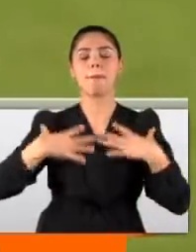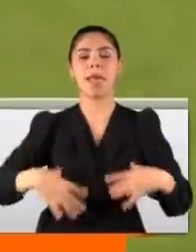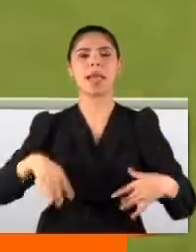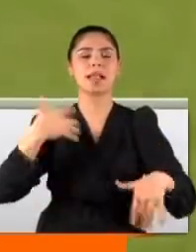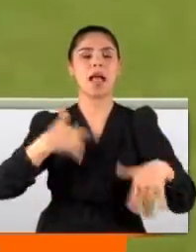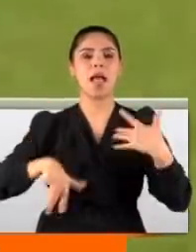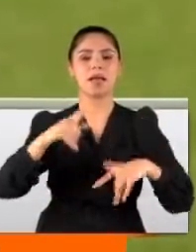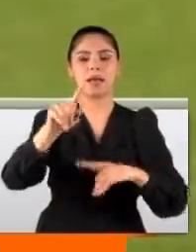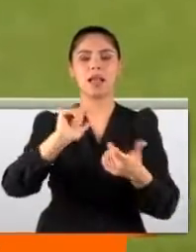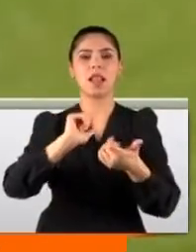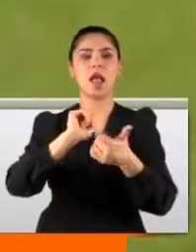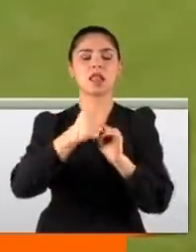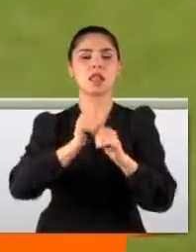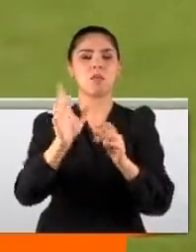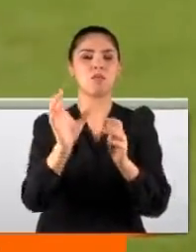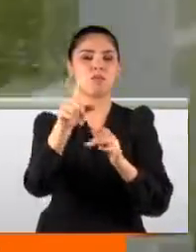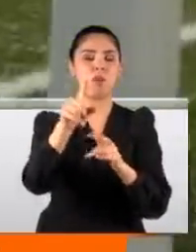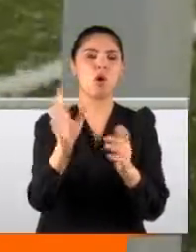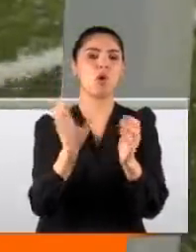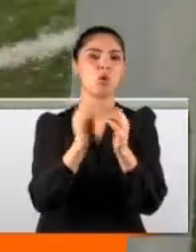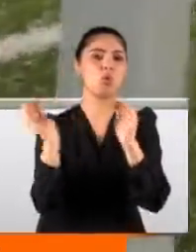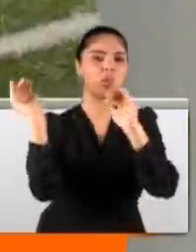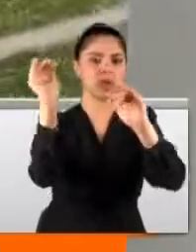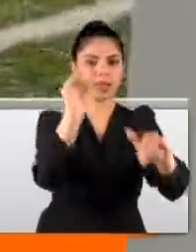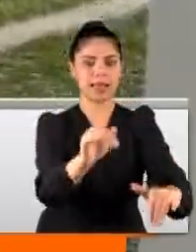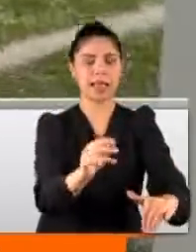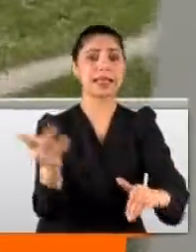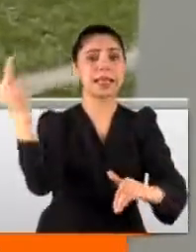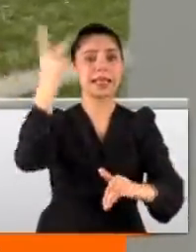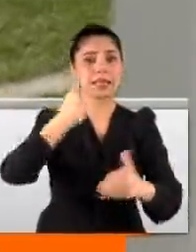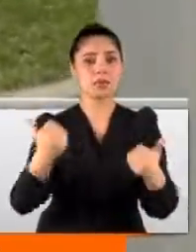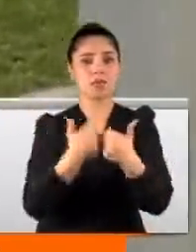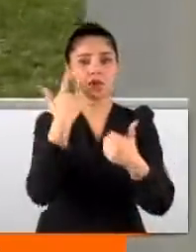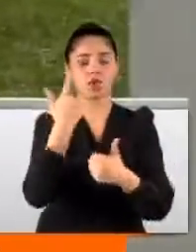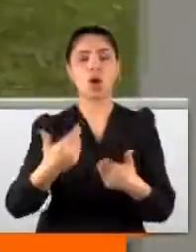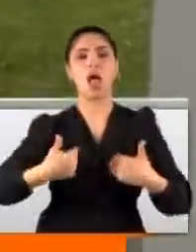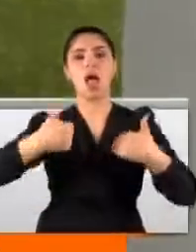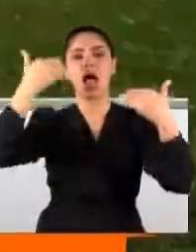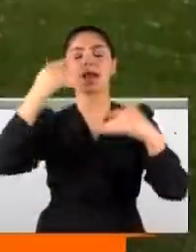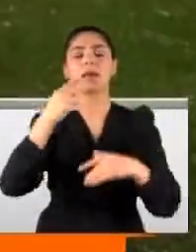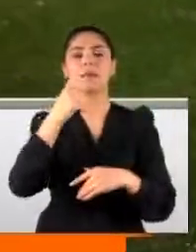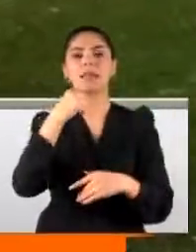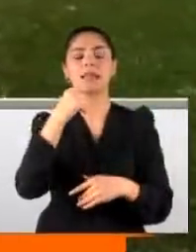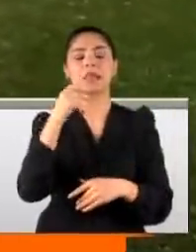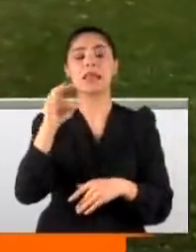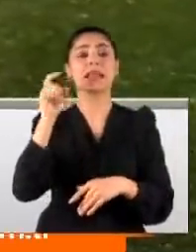Kulübü'nü ağırladı. Ne olduysa karşılaşmanın ikinci yarısında oldu. Hakem sarı kart gösterince saha karıştı.